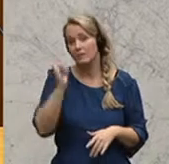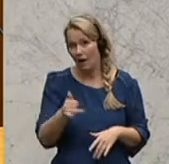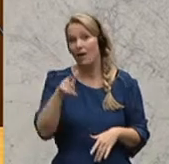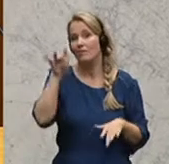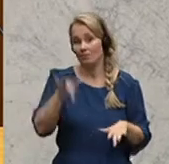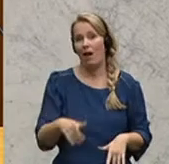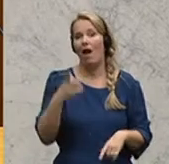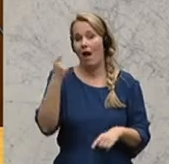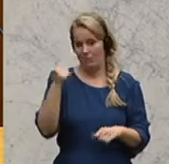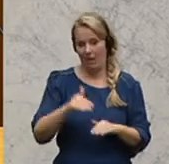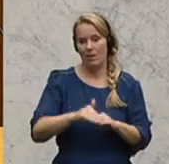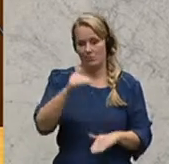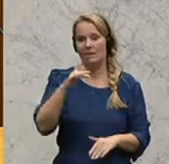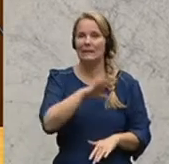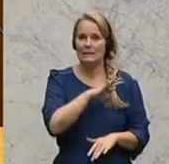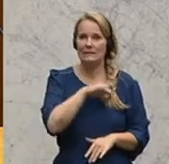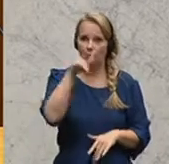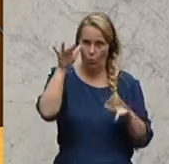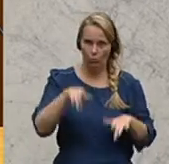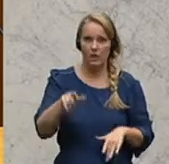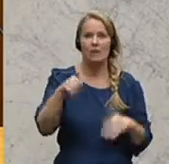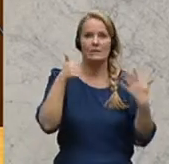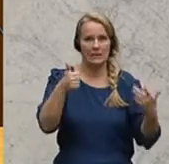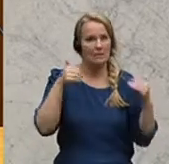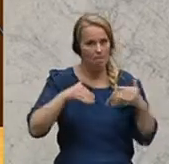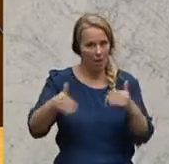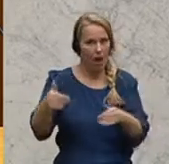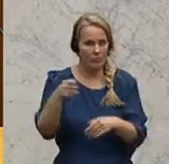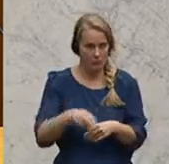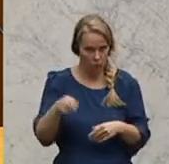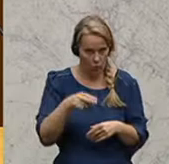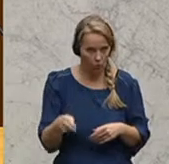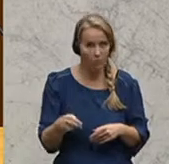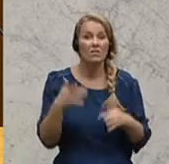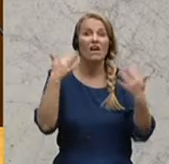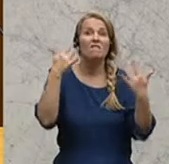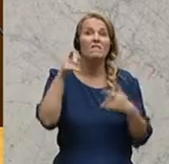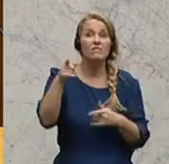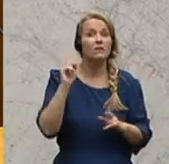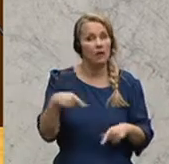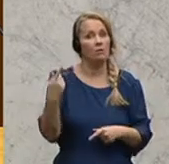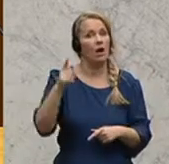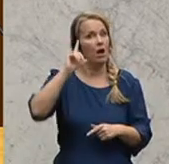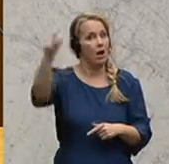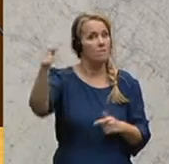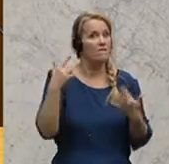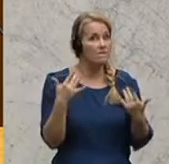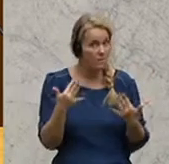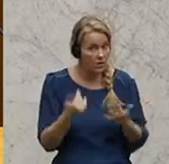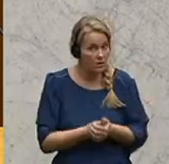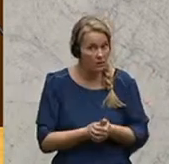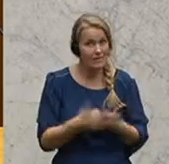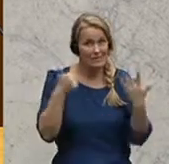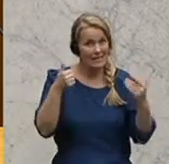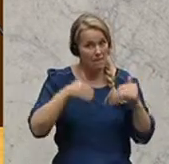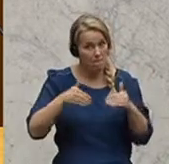am Tisch, die hatten ein Risiko von 6 Milliarden Euro am Tisch liegen. Und mit wie viel Geld sind Sie denn aufgestanden und nach Hause gefahren? Von